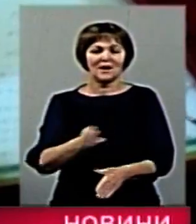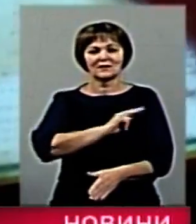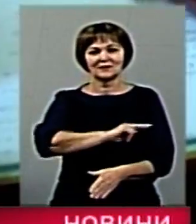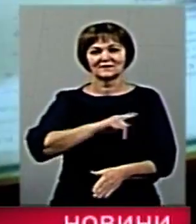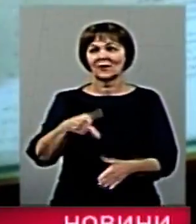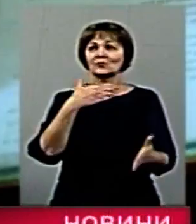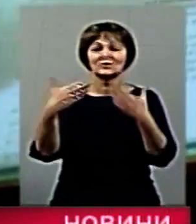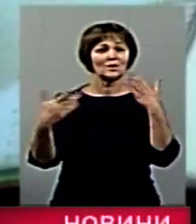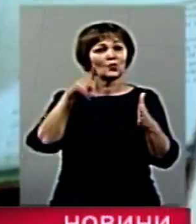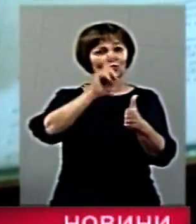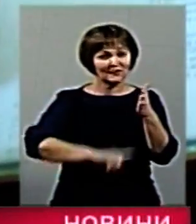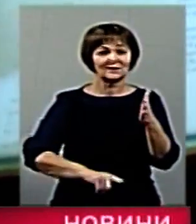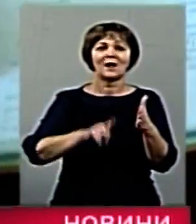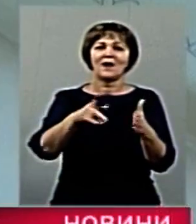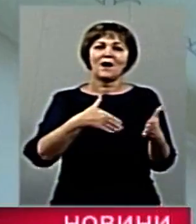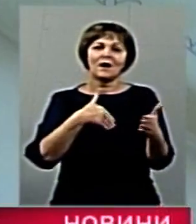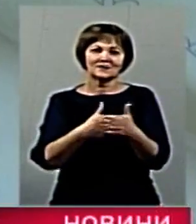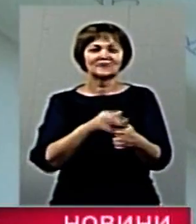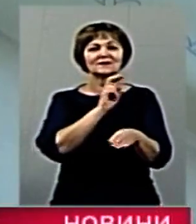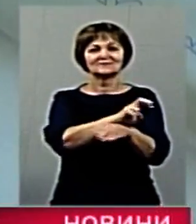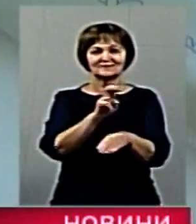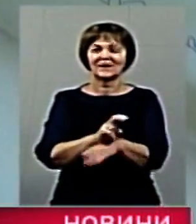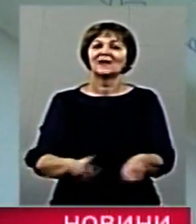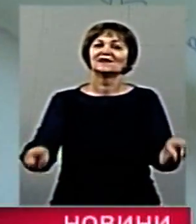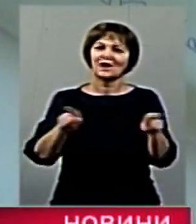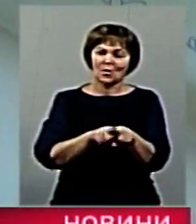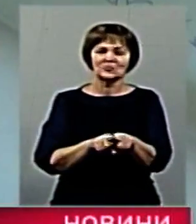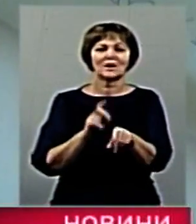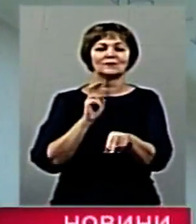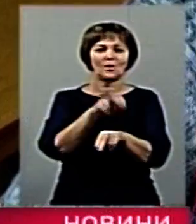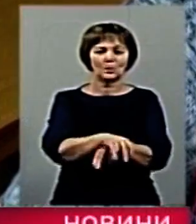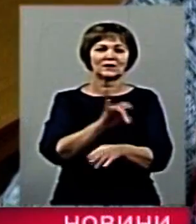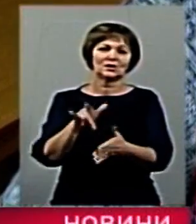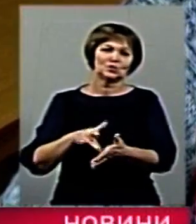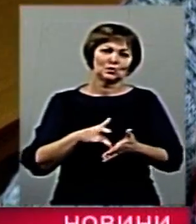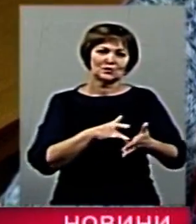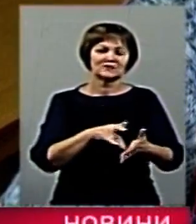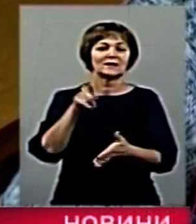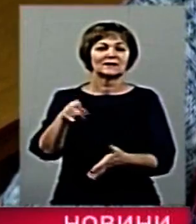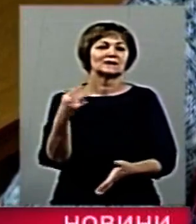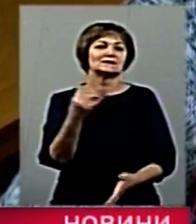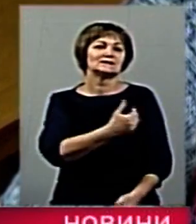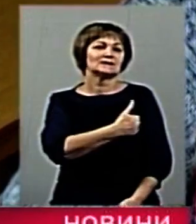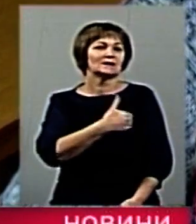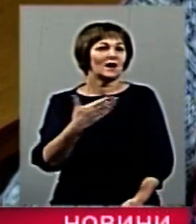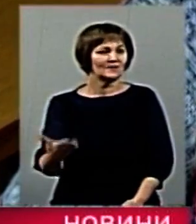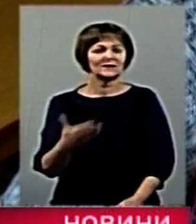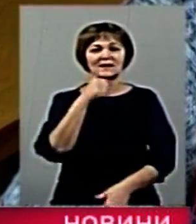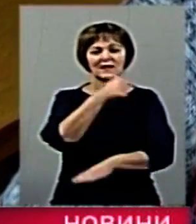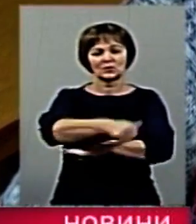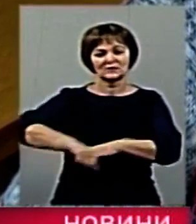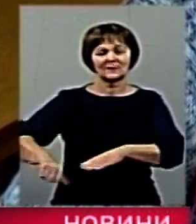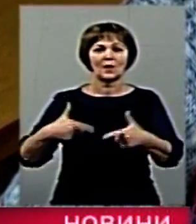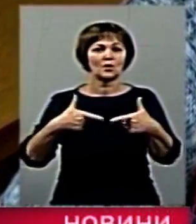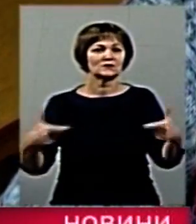музею запевняють, що житомиряни активно відвідують заклад, також приходять музей і туристи. Їх цікавить іноземних